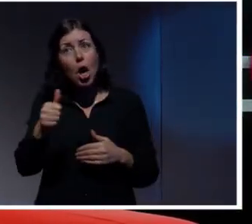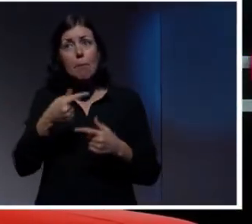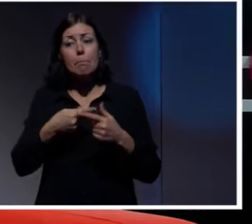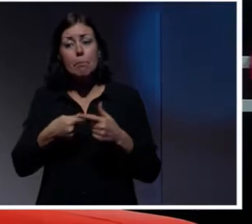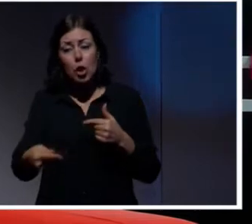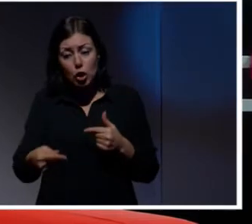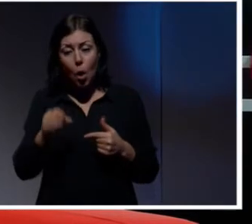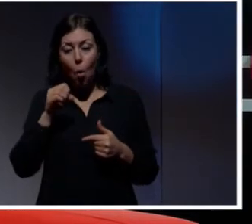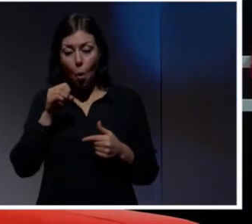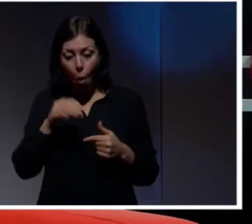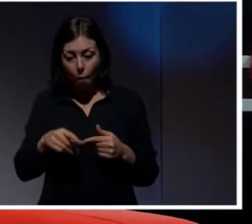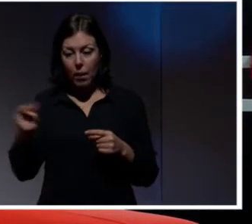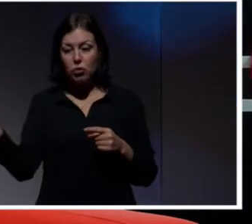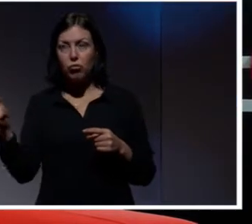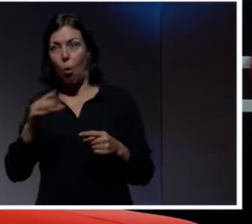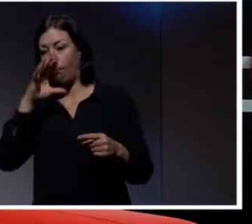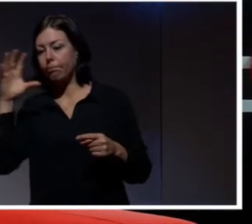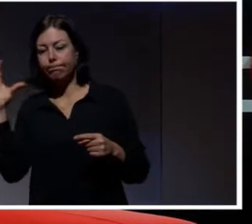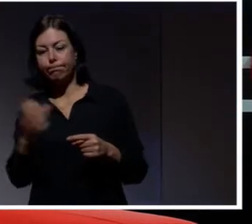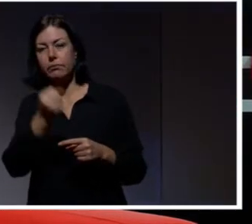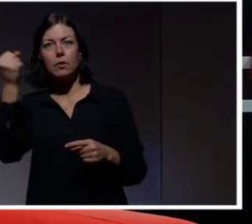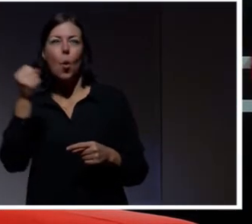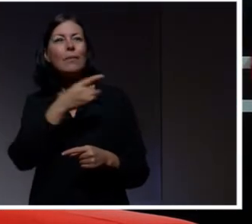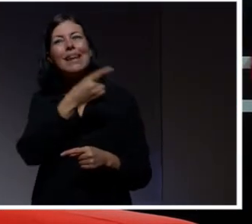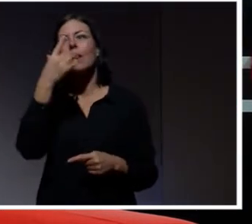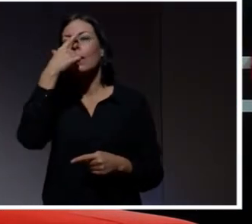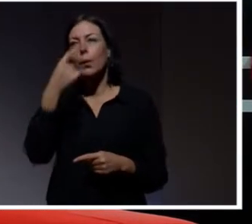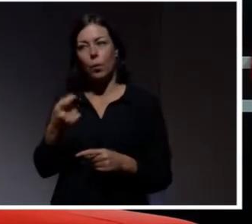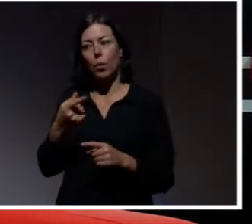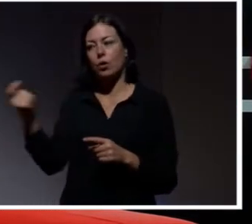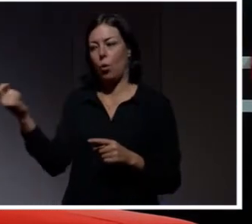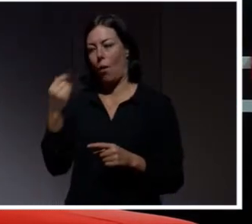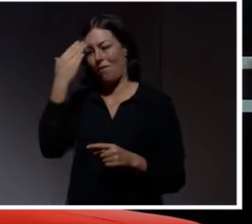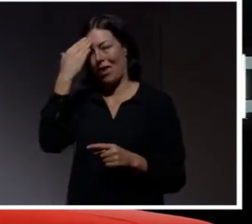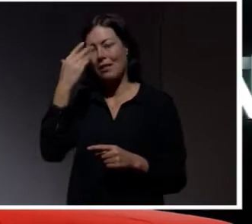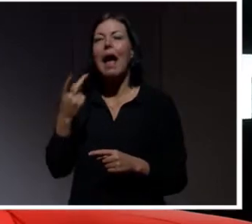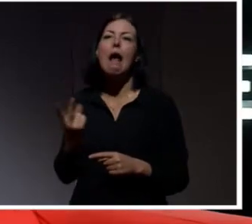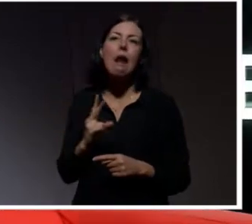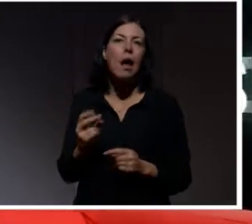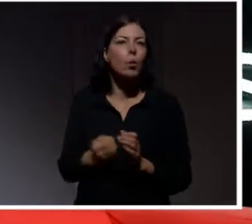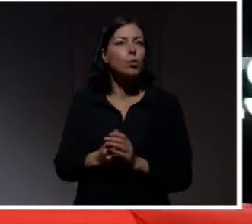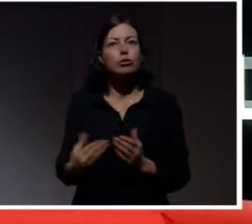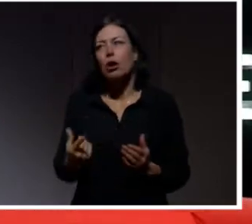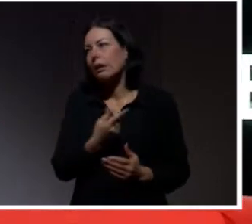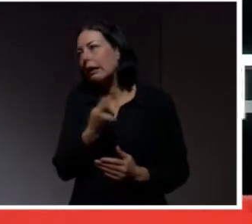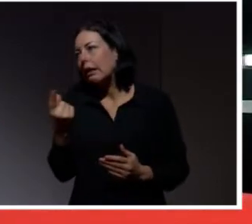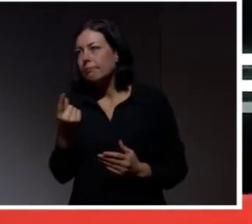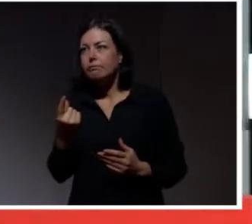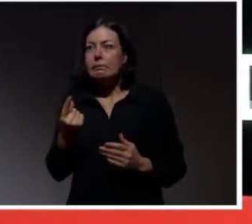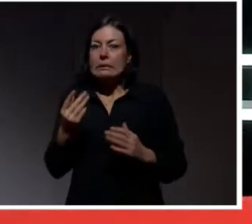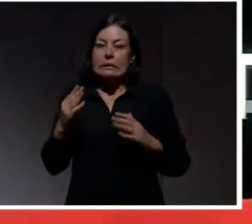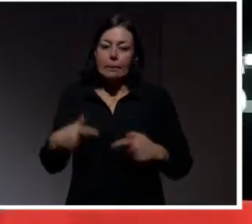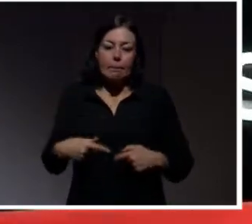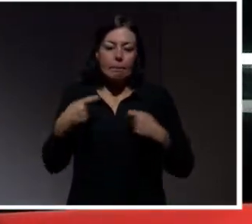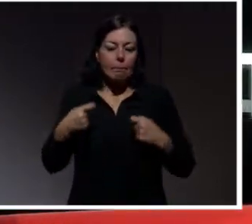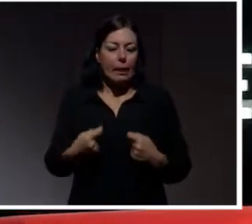om det har blivit röjt. Ni tror att det har blivit röjt. Eller om ni av någon anledning har råkat dela med